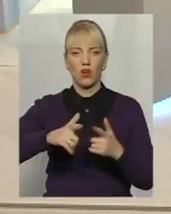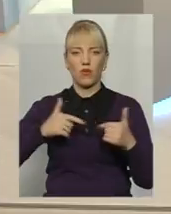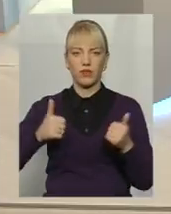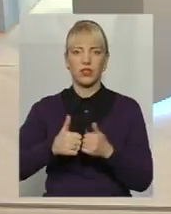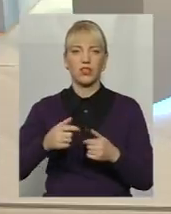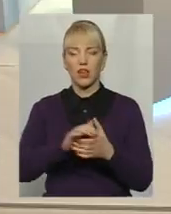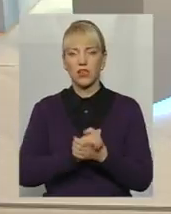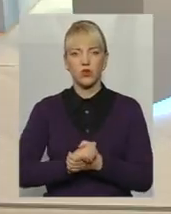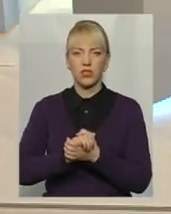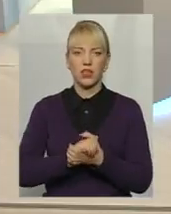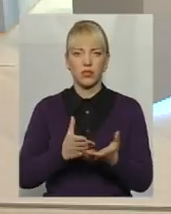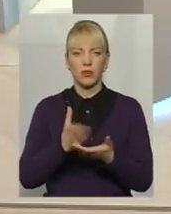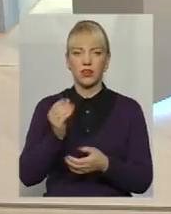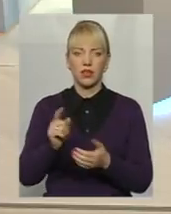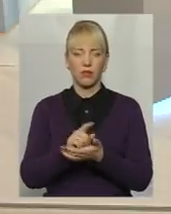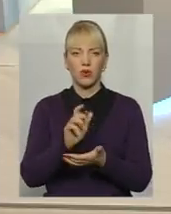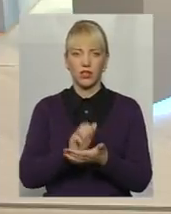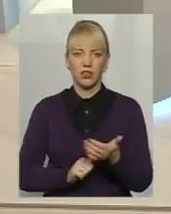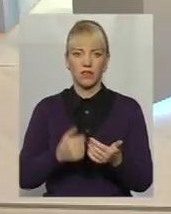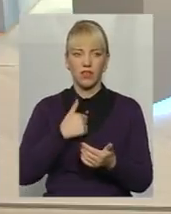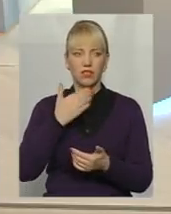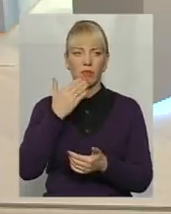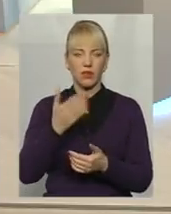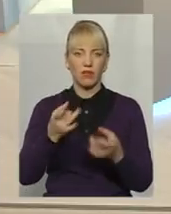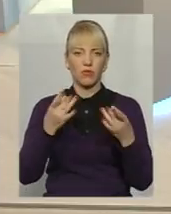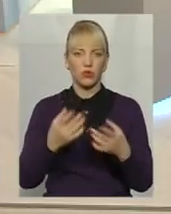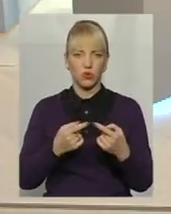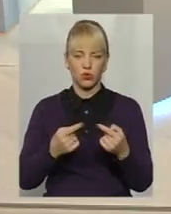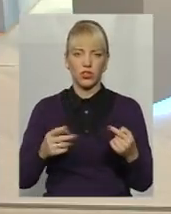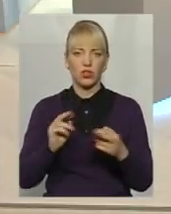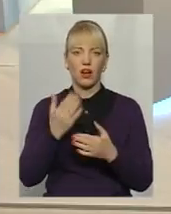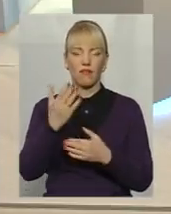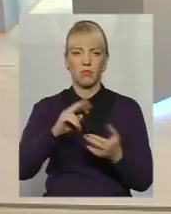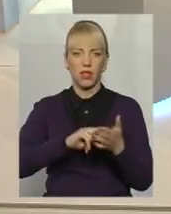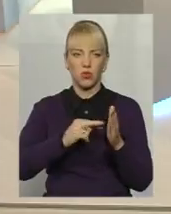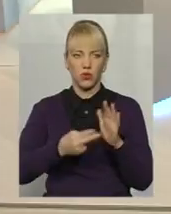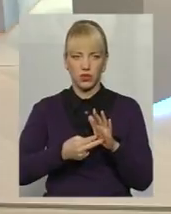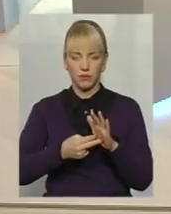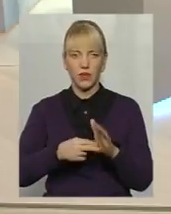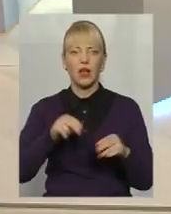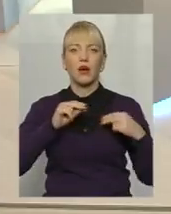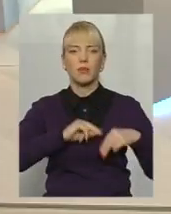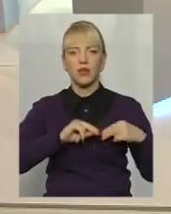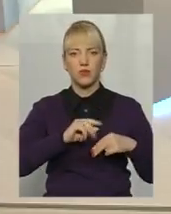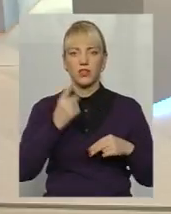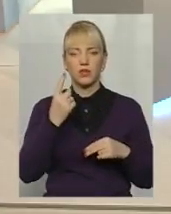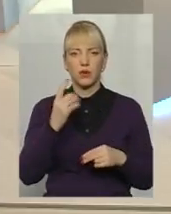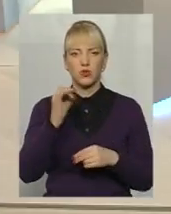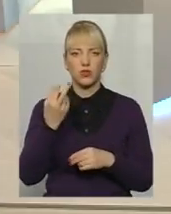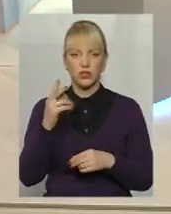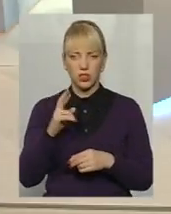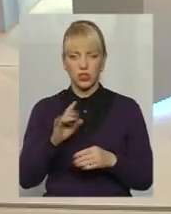Асоціації платників податків. Я запитав про сто річ. Як ви плануєте працювати з 1 січня?